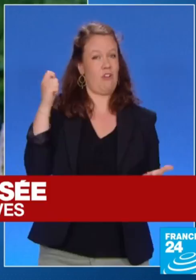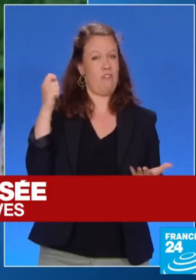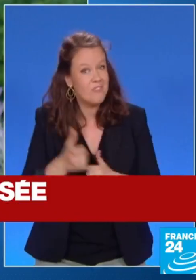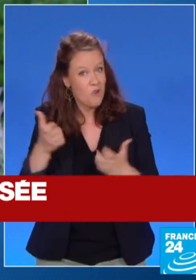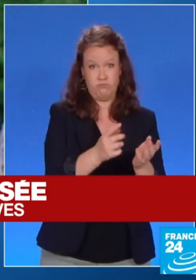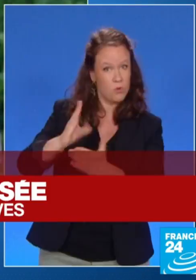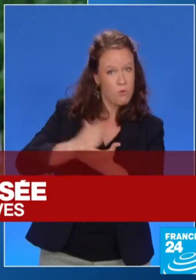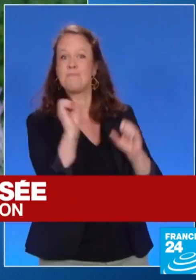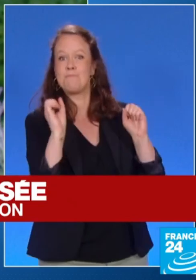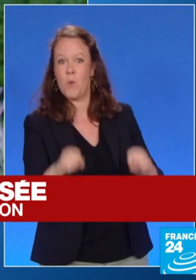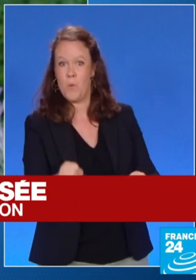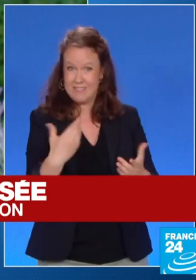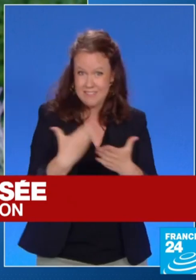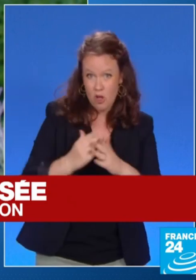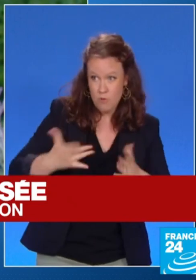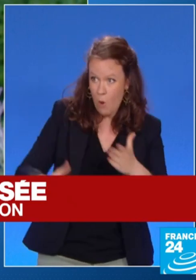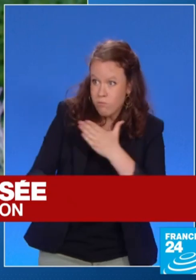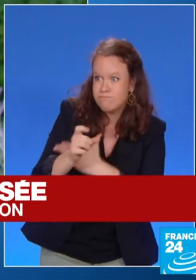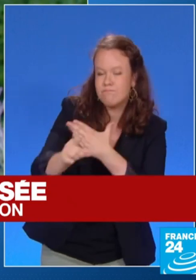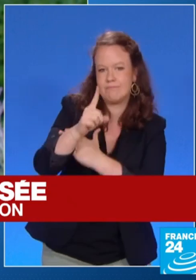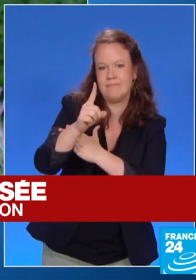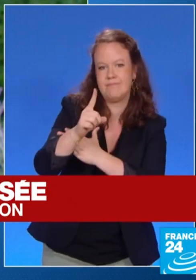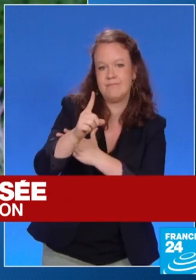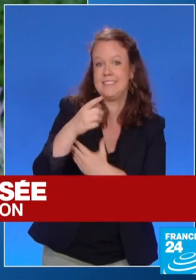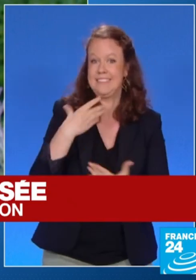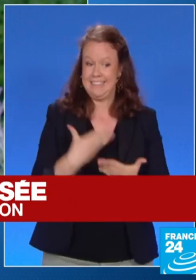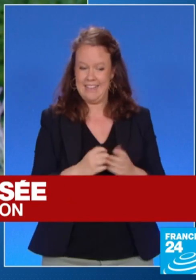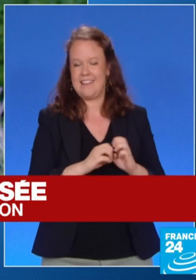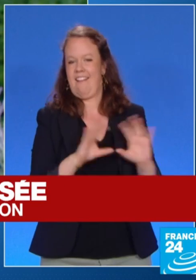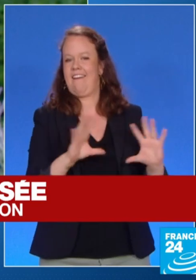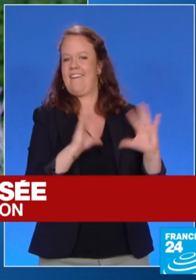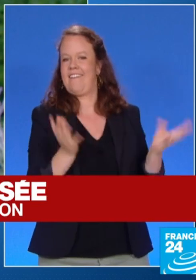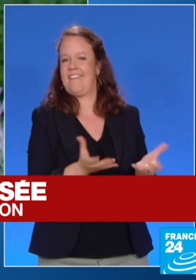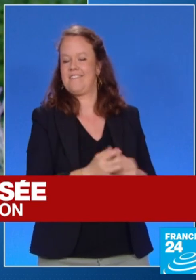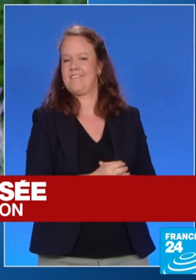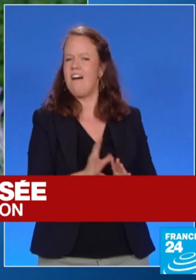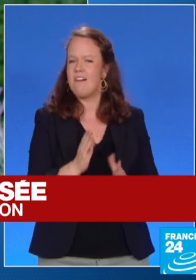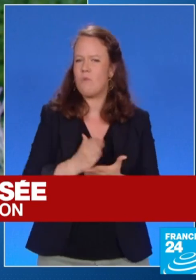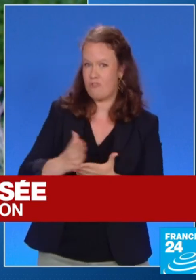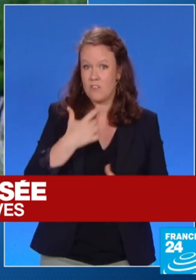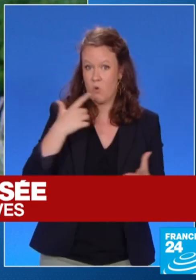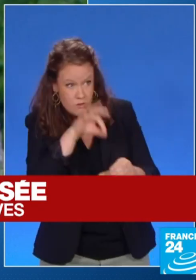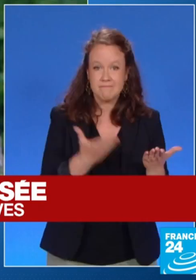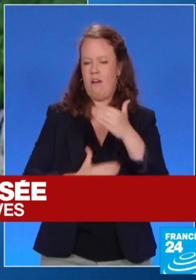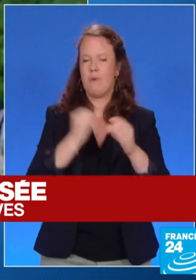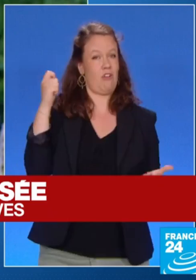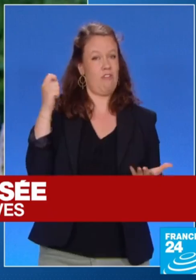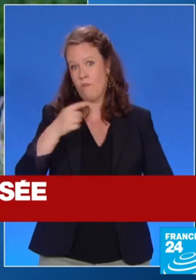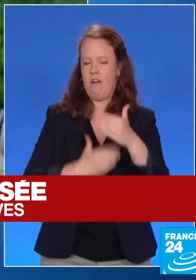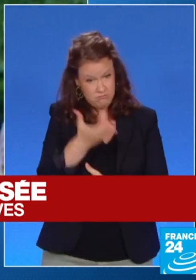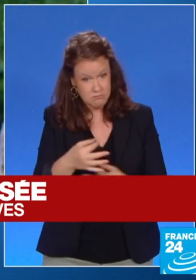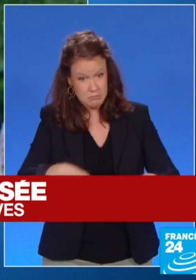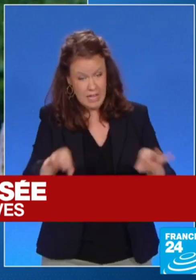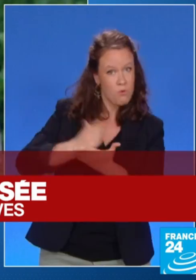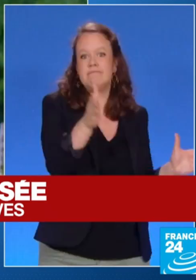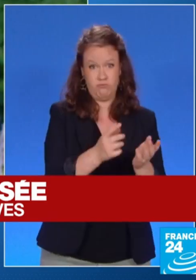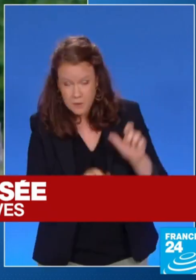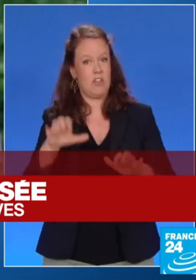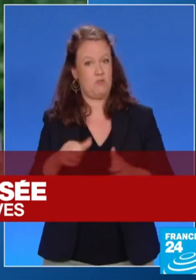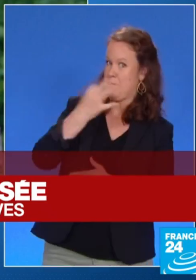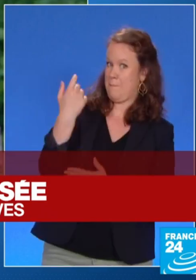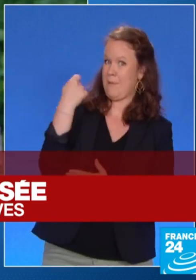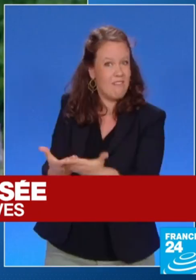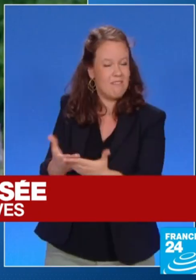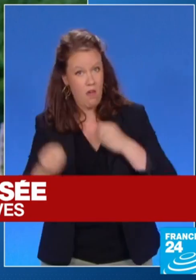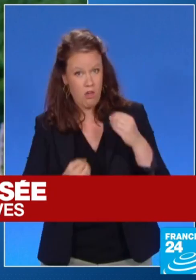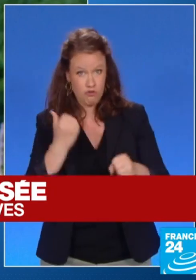Oh, les gags j'ai pété. Ça c'est la clarté. La responsabilité ensuite. Il faudra que je m'essuie les fesses parce que c'était un